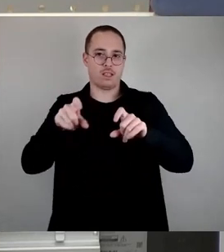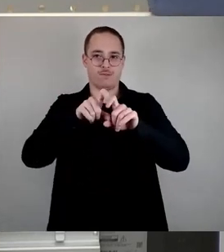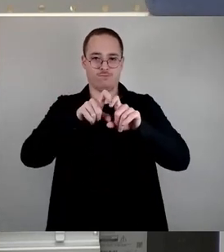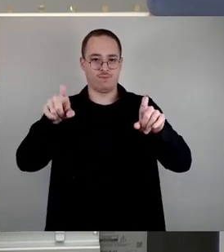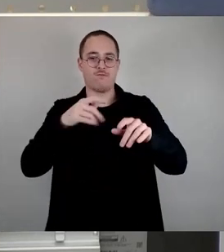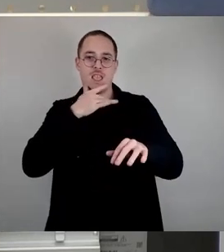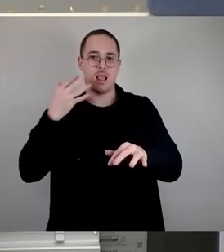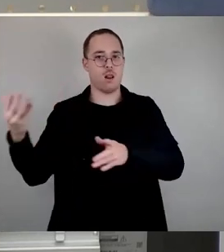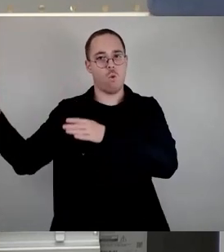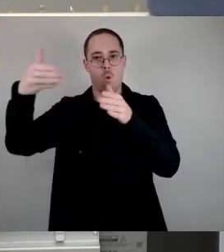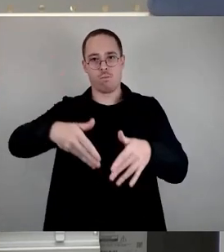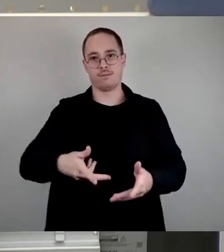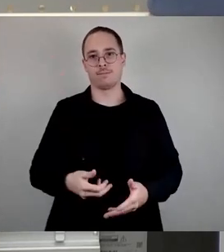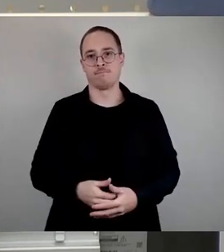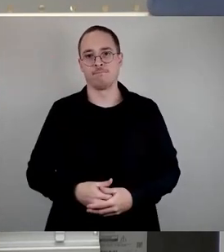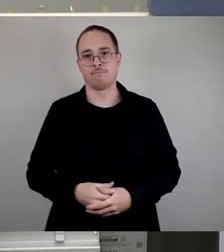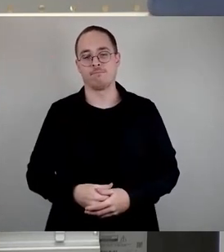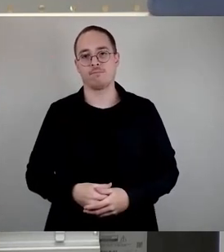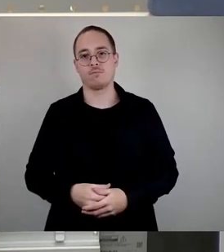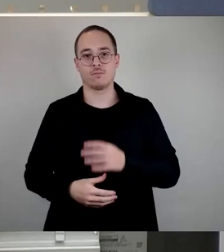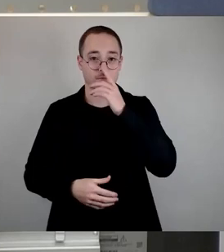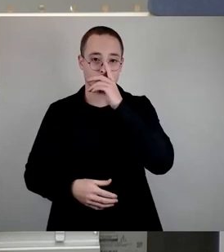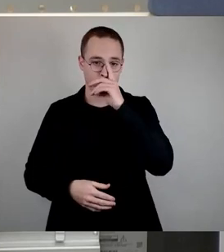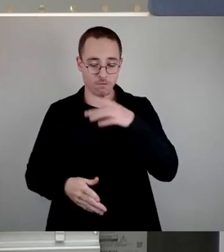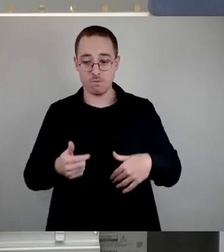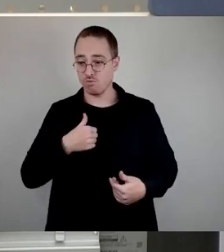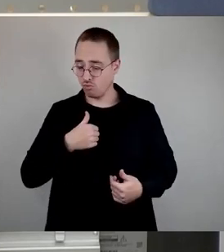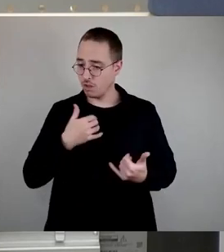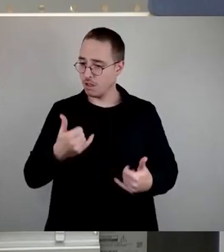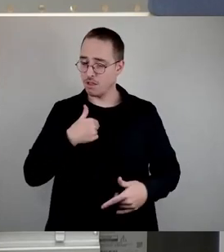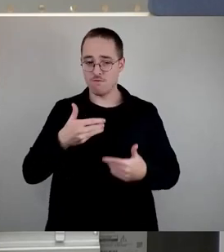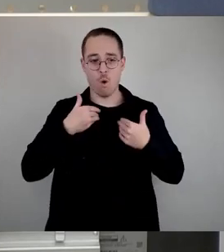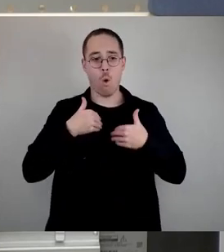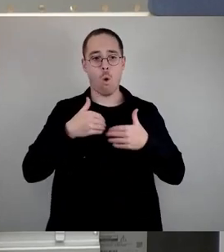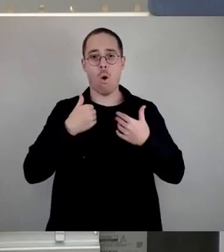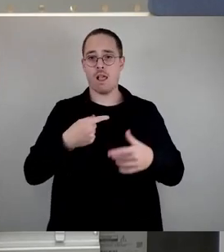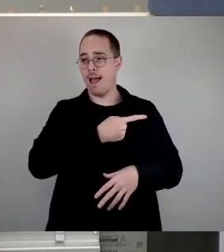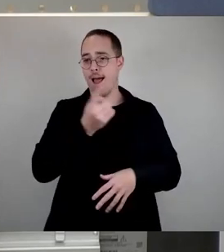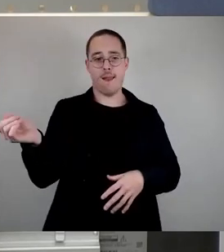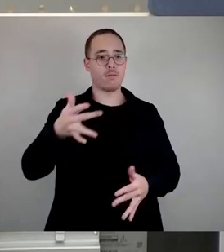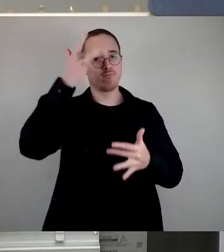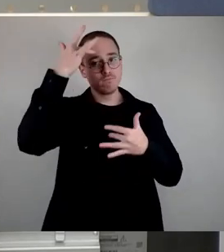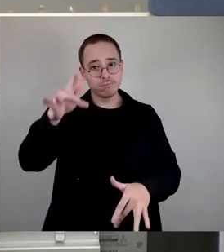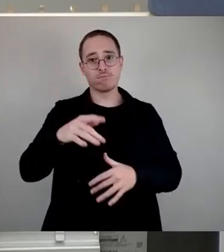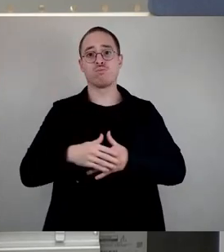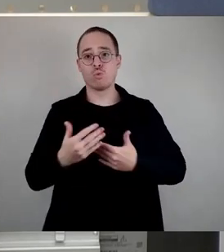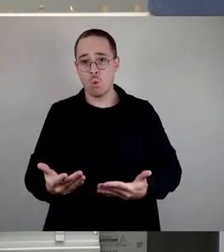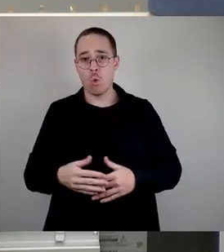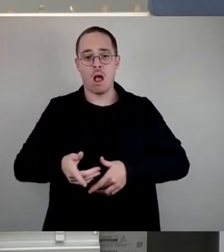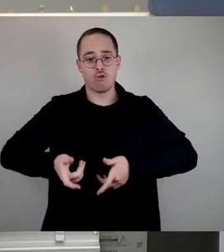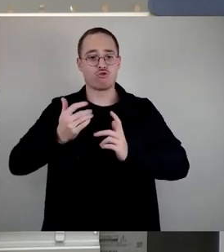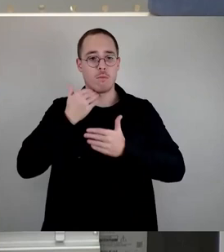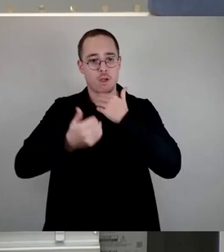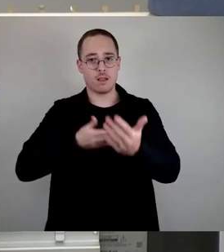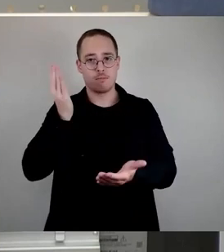ich freue mich jetzt auf eine breite Zustimmung zu dem federführenden Ausschussbericht und hoffe, dass die Verwaltung dann auch schnell ins